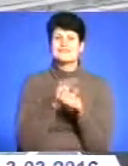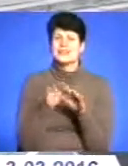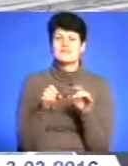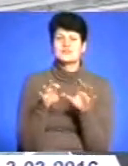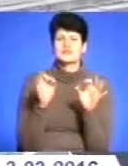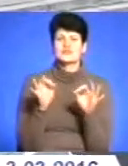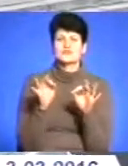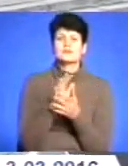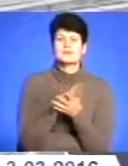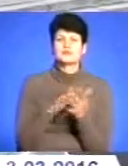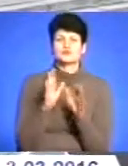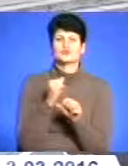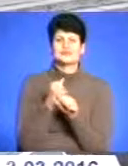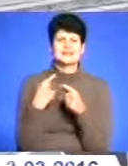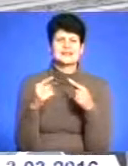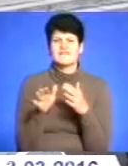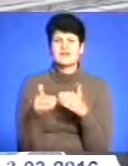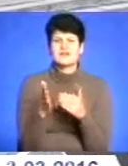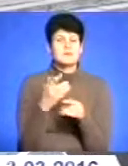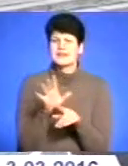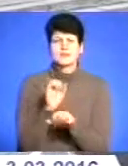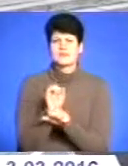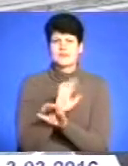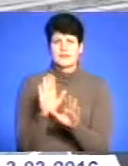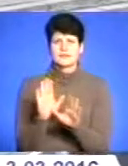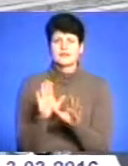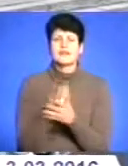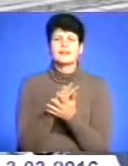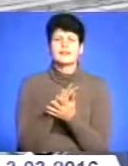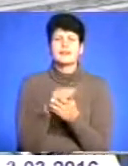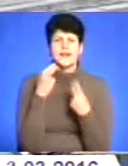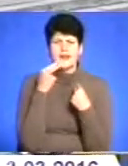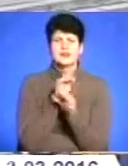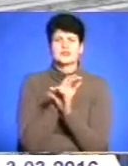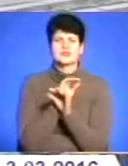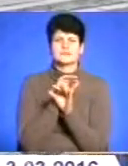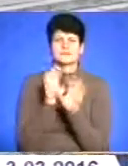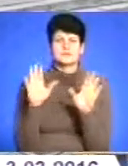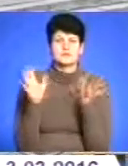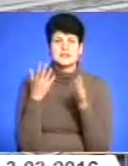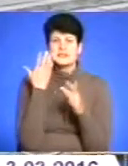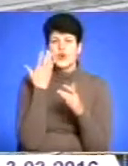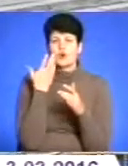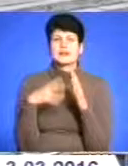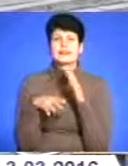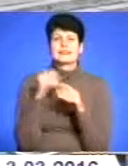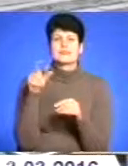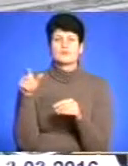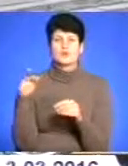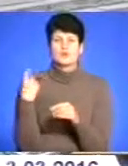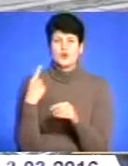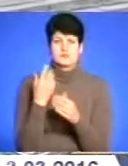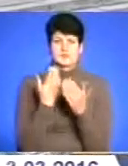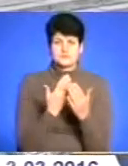-любому будуть далі своє робити і шукати різні варіанти. Ми не зупинимося на цьому. Найкращий варіант – це коли депутати, обранці обласні в даному